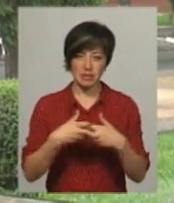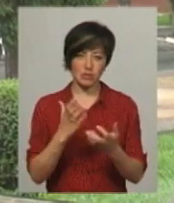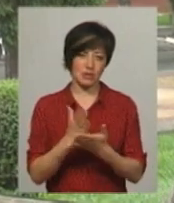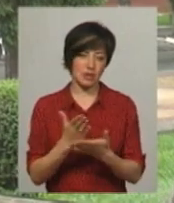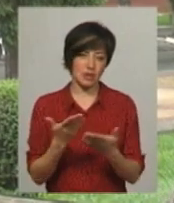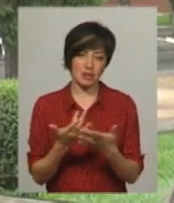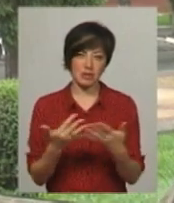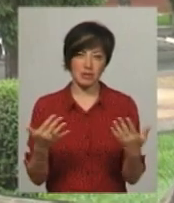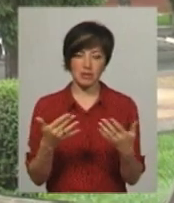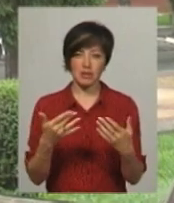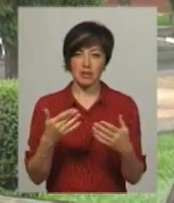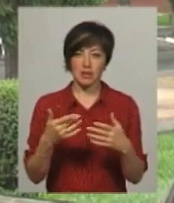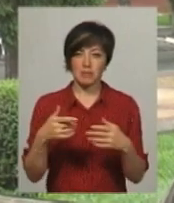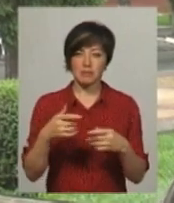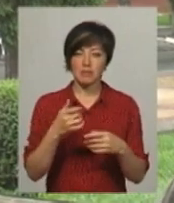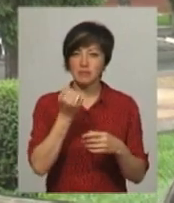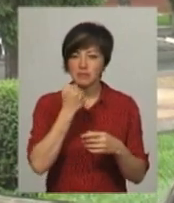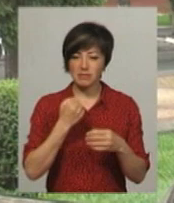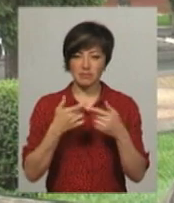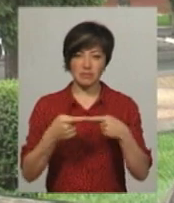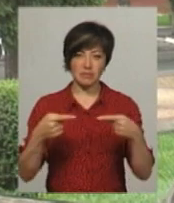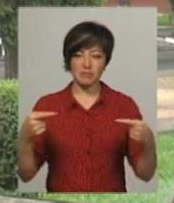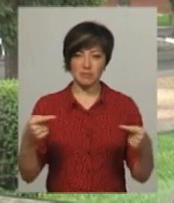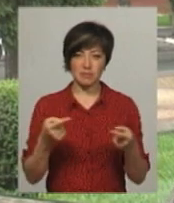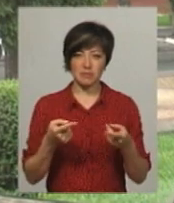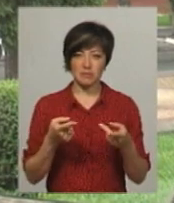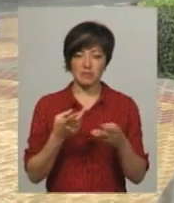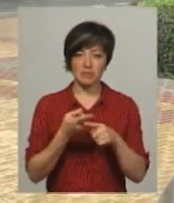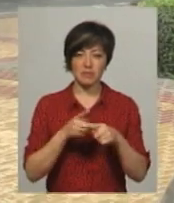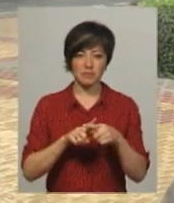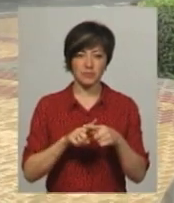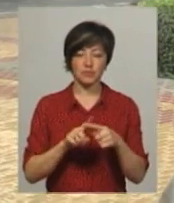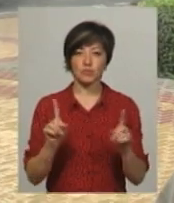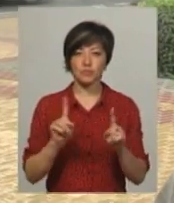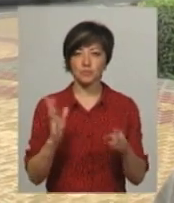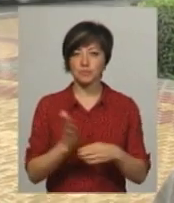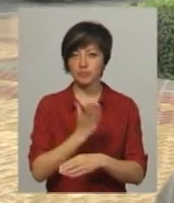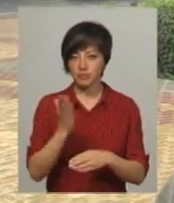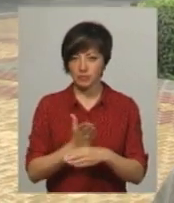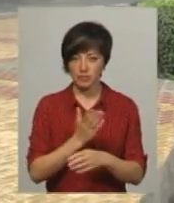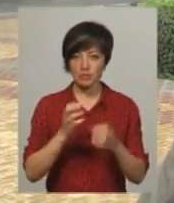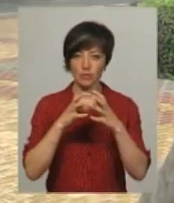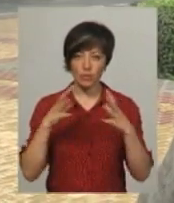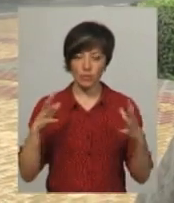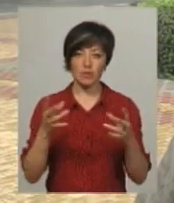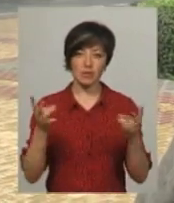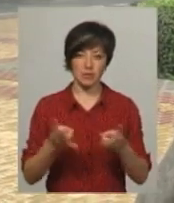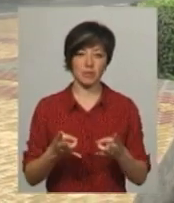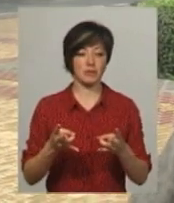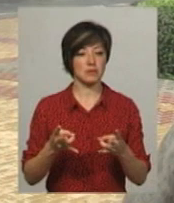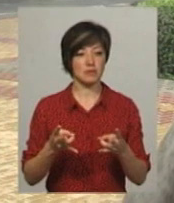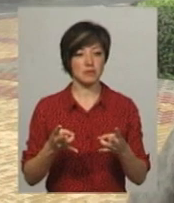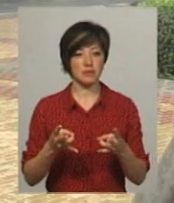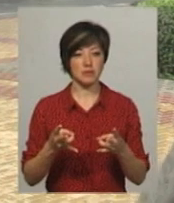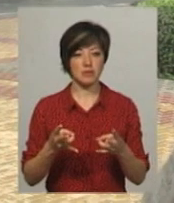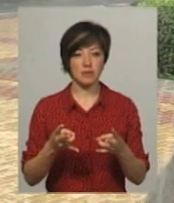латекс, ще там якісь речовини, які по-різному розкладаються. Для того, щоб виготовити кульку, також треба